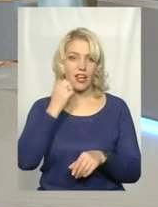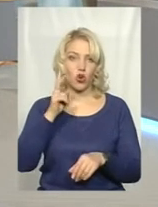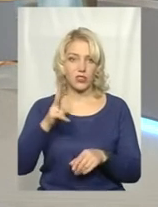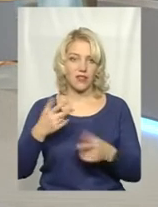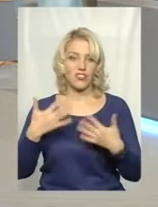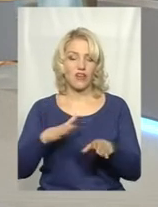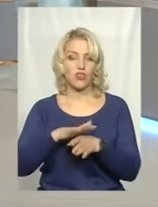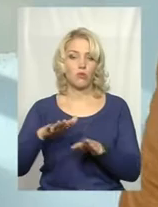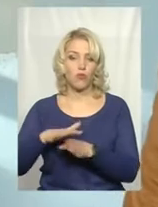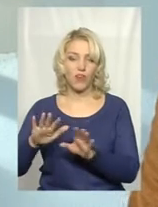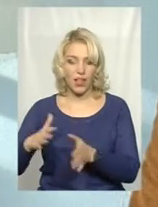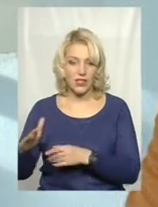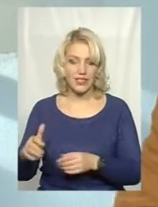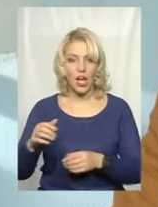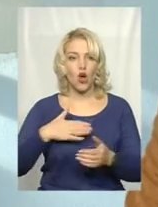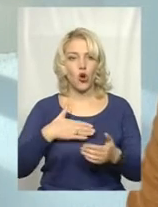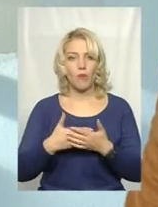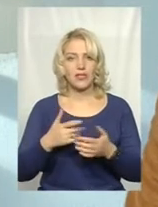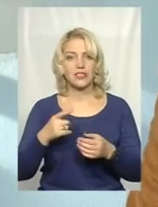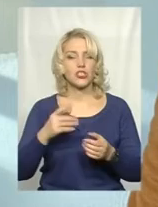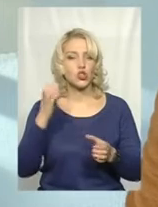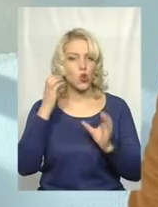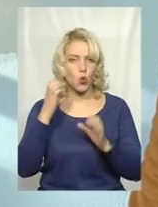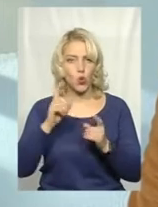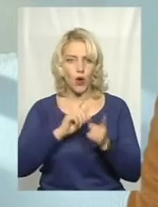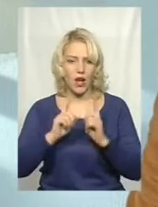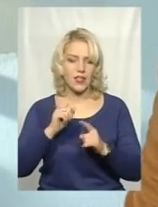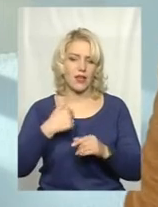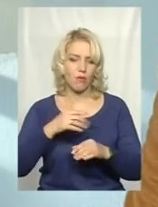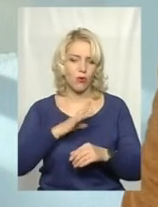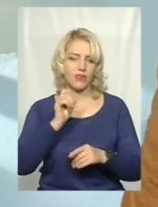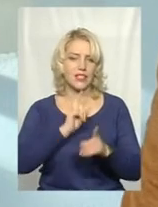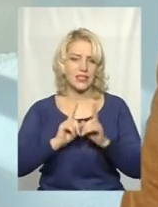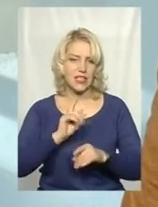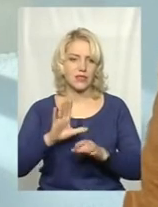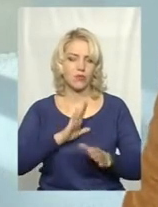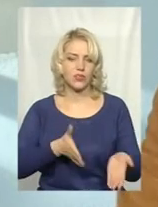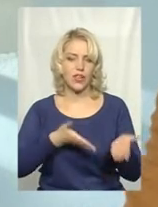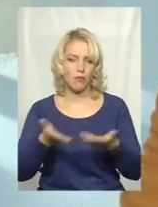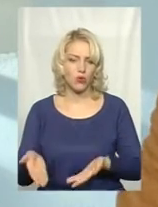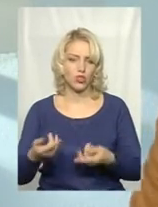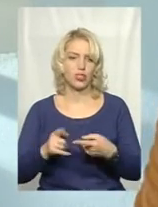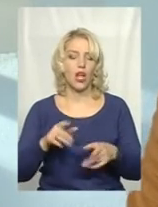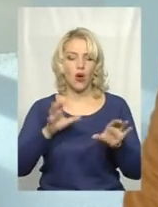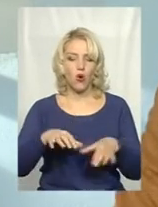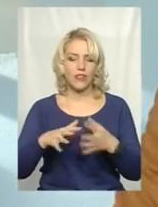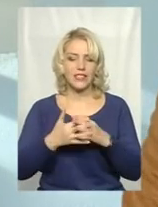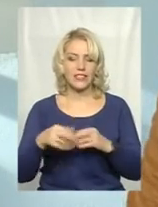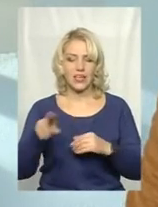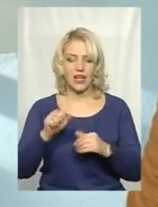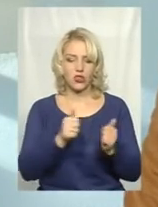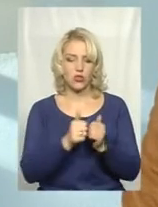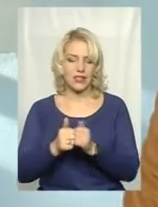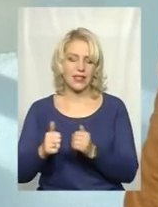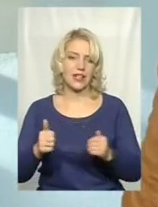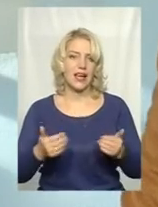вже відбувалися громадські слухання, я особисто був на сесії, були запрошені голови сільських рад сусідніх населених